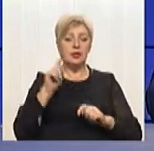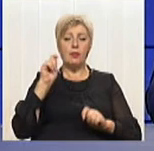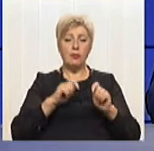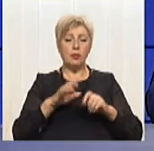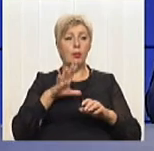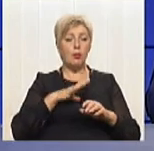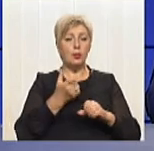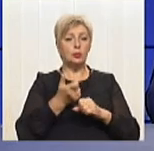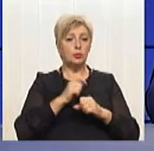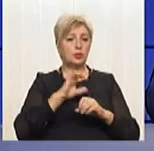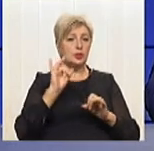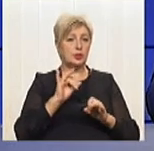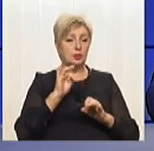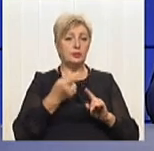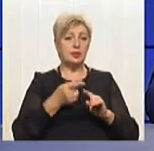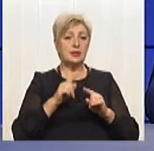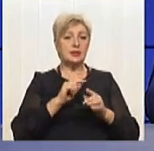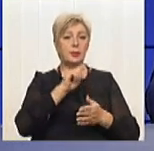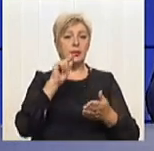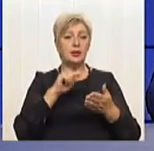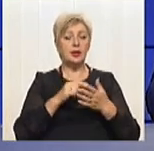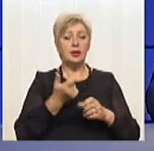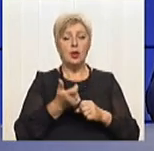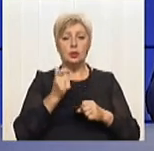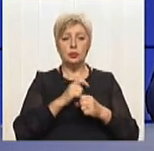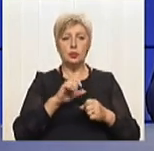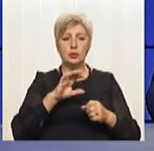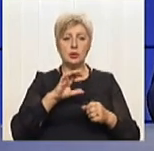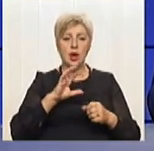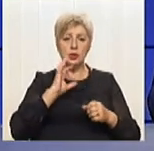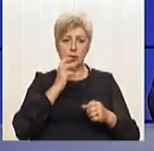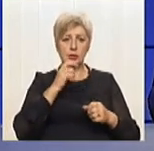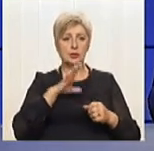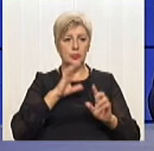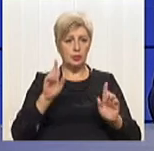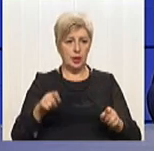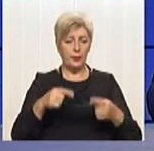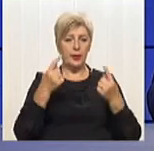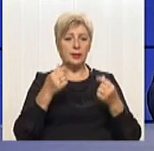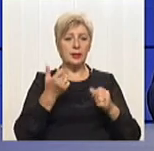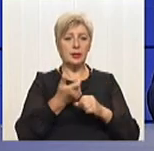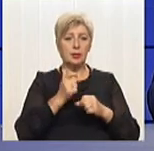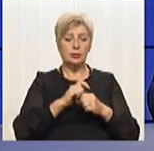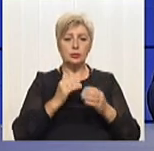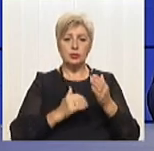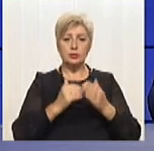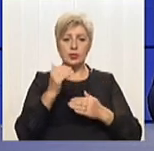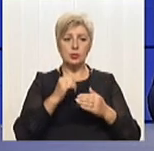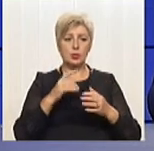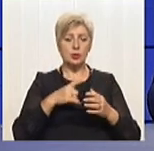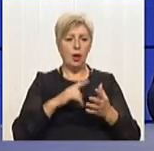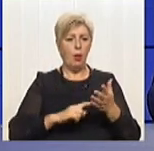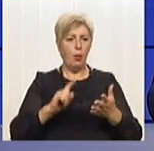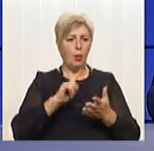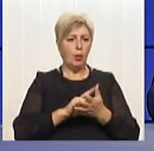цікавий, тому що ці питання досить серйозно були підняти. Були досить високі посадові особи